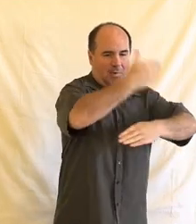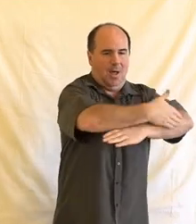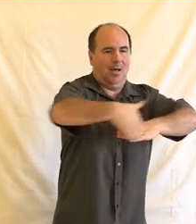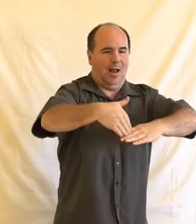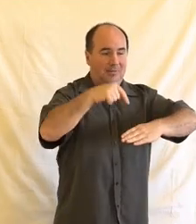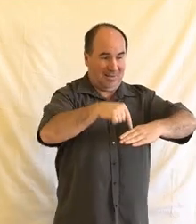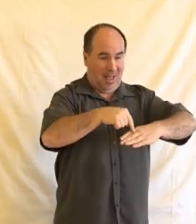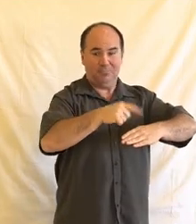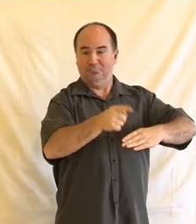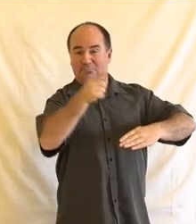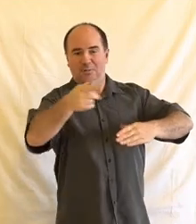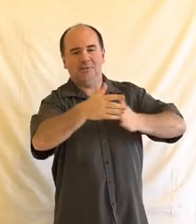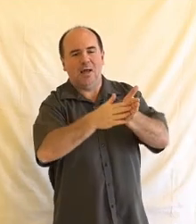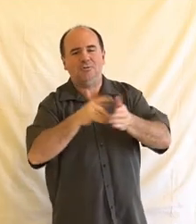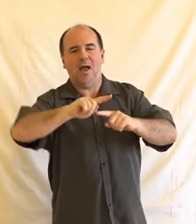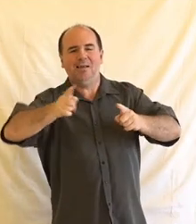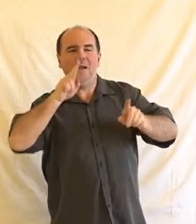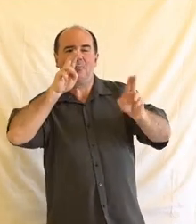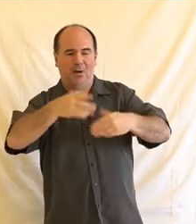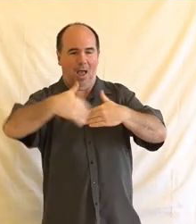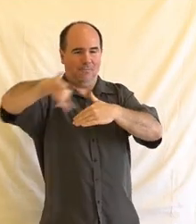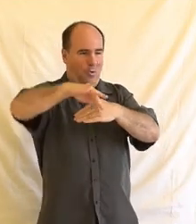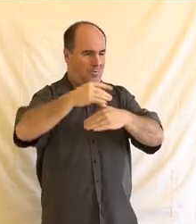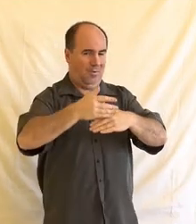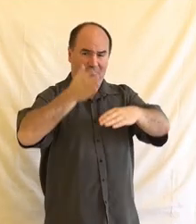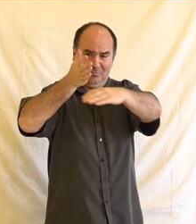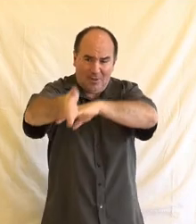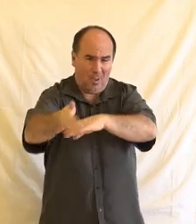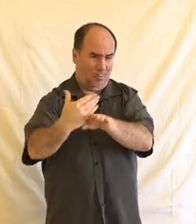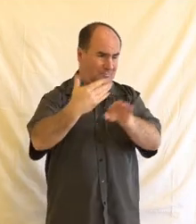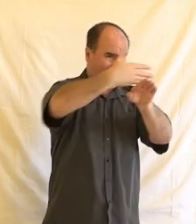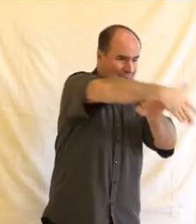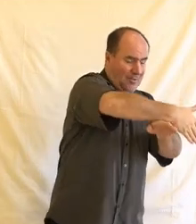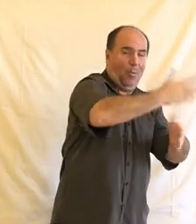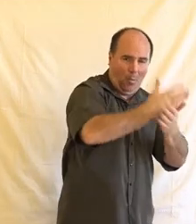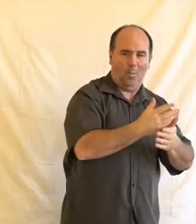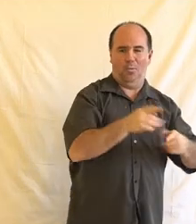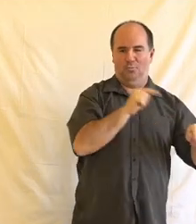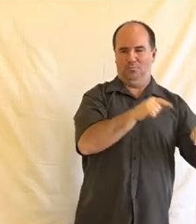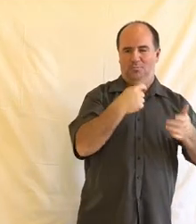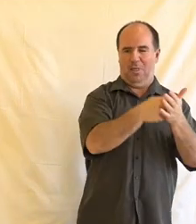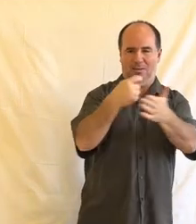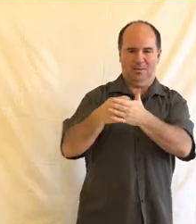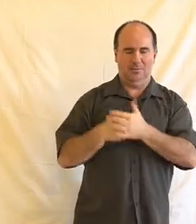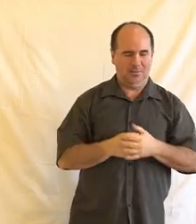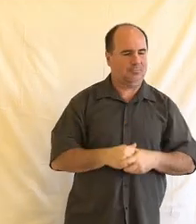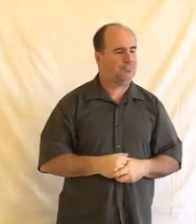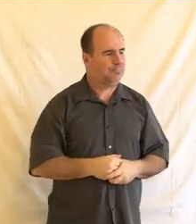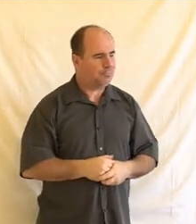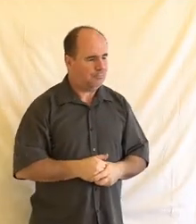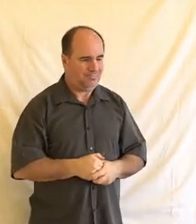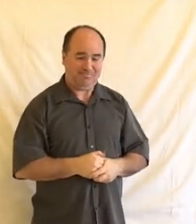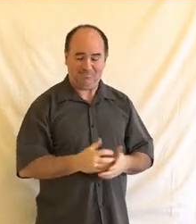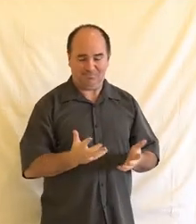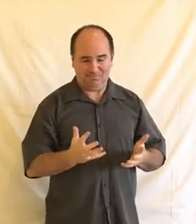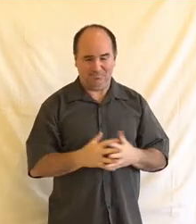lidského práva jiného nebo kde naráží výkon toho mého lidského práva na výkon téhož práva někým jiným. To je první věc. Druhá